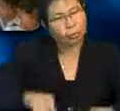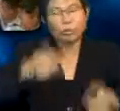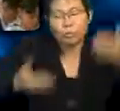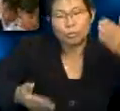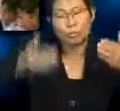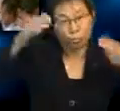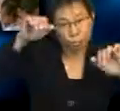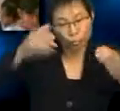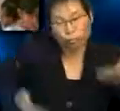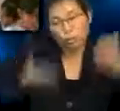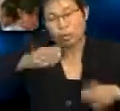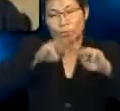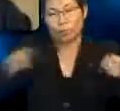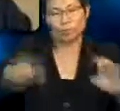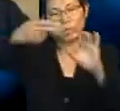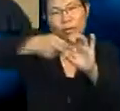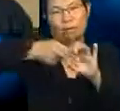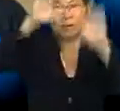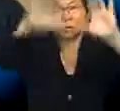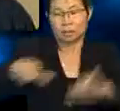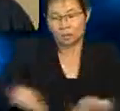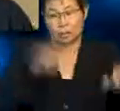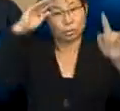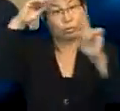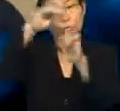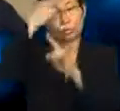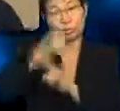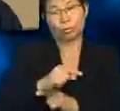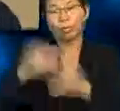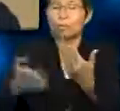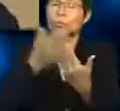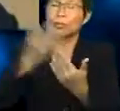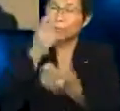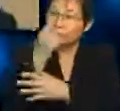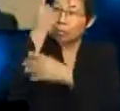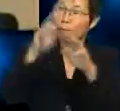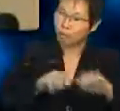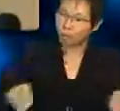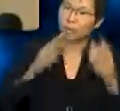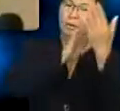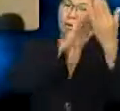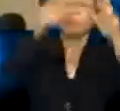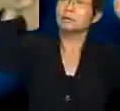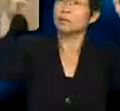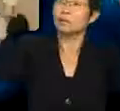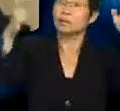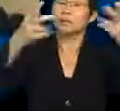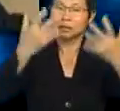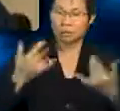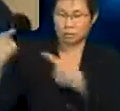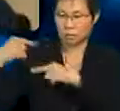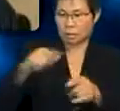melibatkan diri secara aktif. Tujuannya ialah untuk memudahkan pemahaman murid terhadap tajuk yang sedang